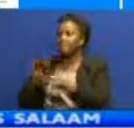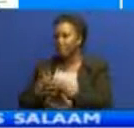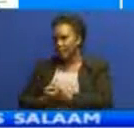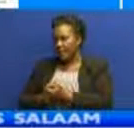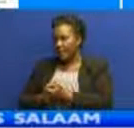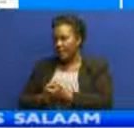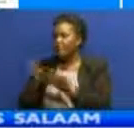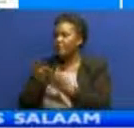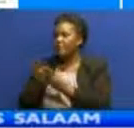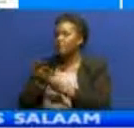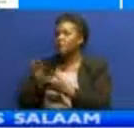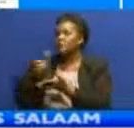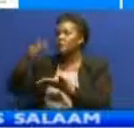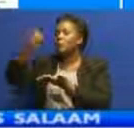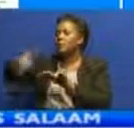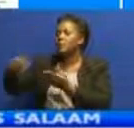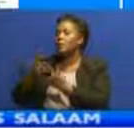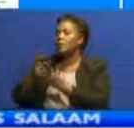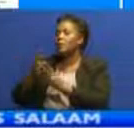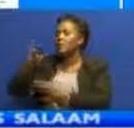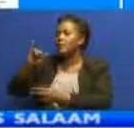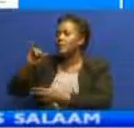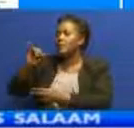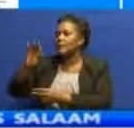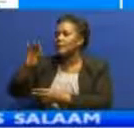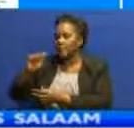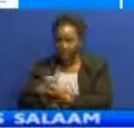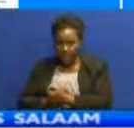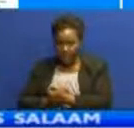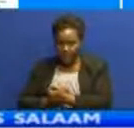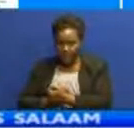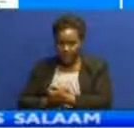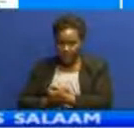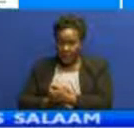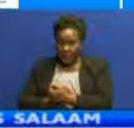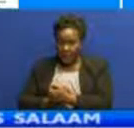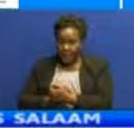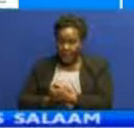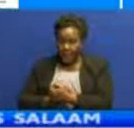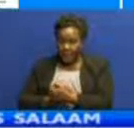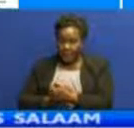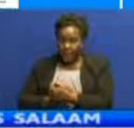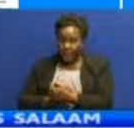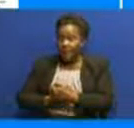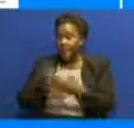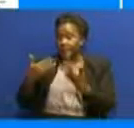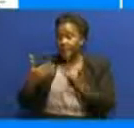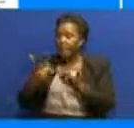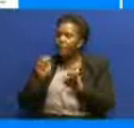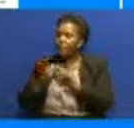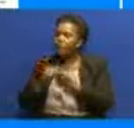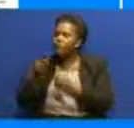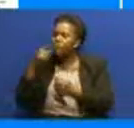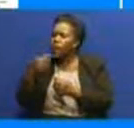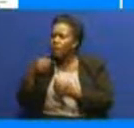natakiuwa uje ulipu kwa hiyo ndio manu sikena iliongea kwa naniku atahazari kwa sabu sijui hicho mbacho mnakiongelea kiko